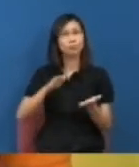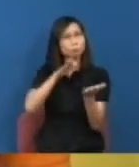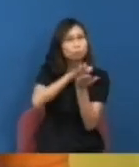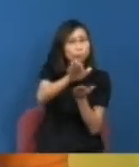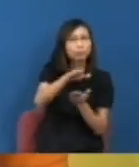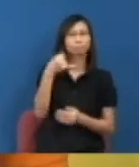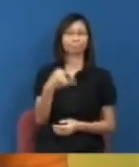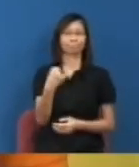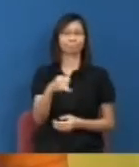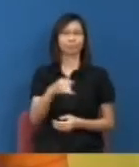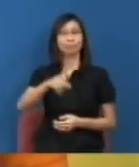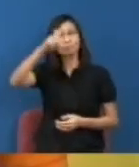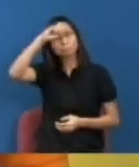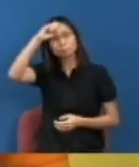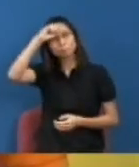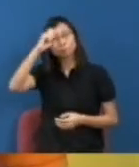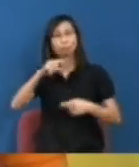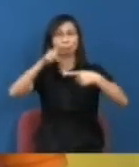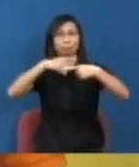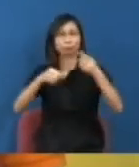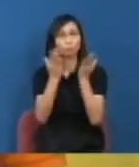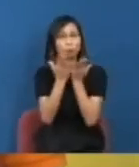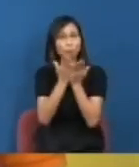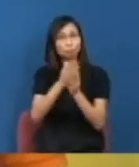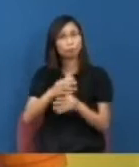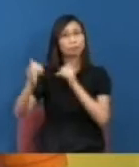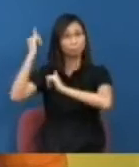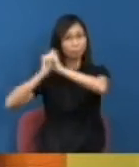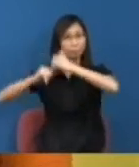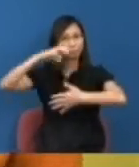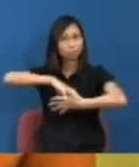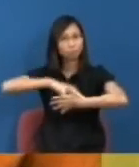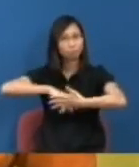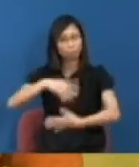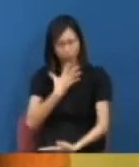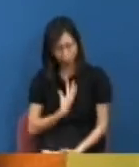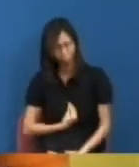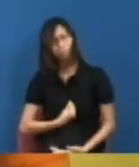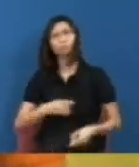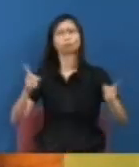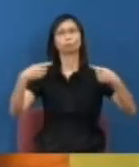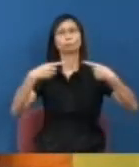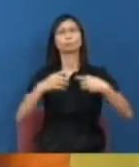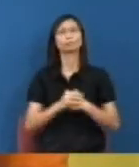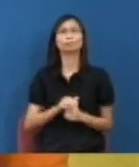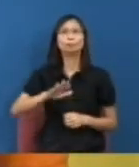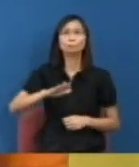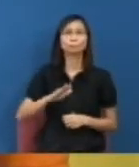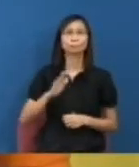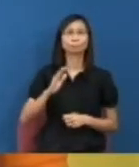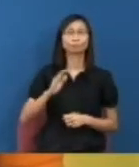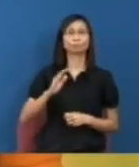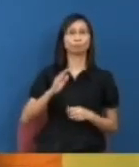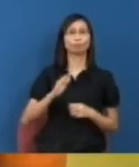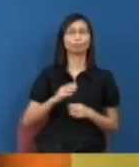記載於香港大學歷史裡面一個挺不開心的日子就是當日李克